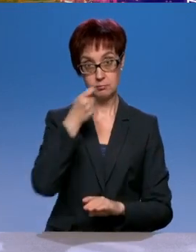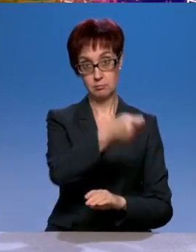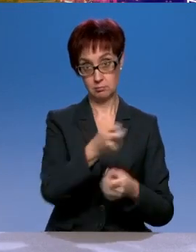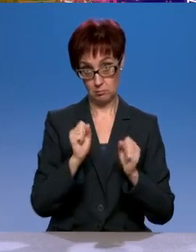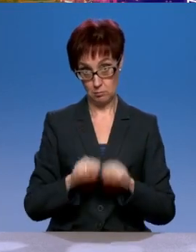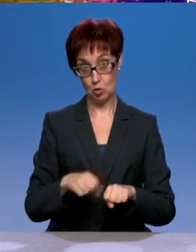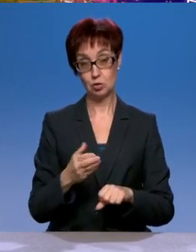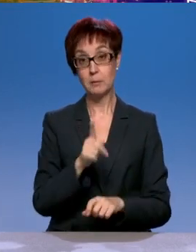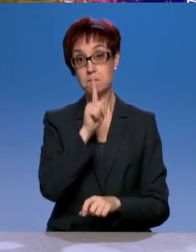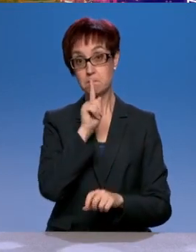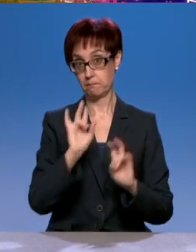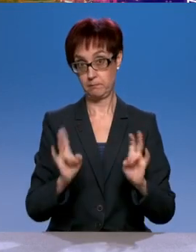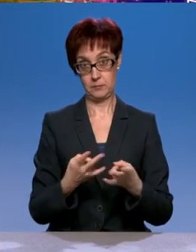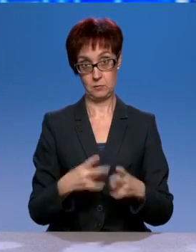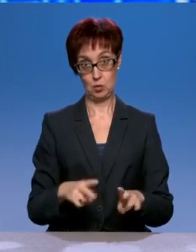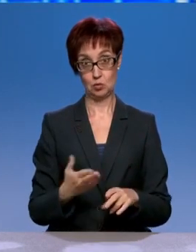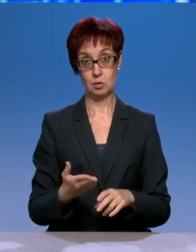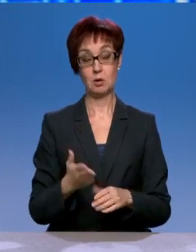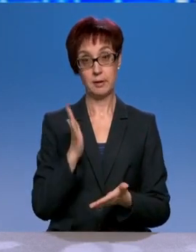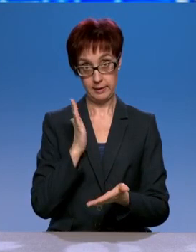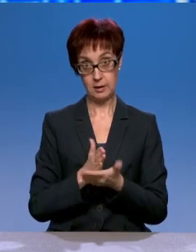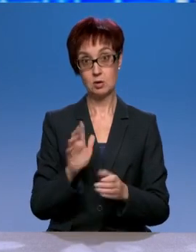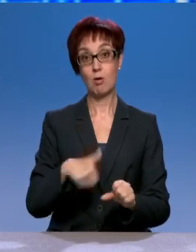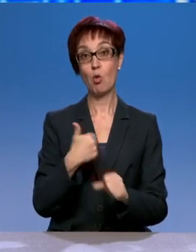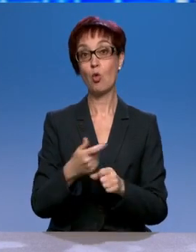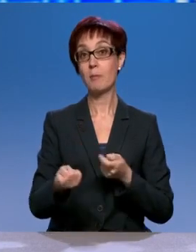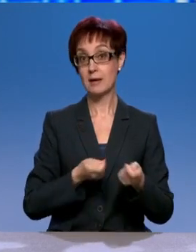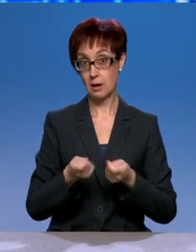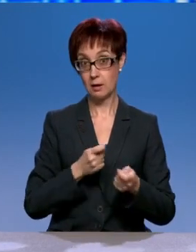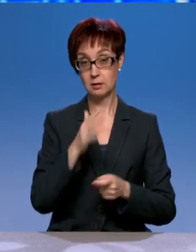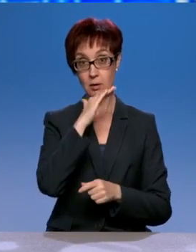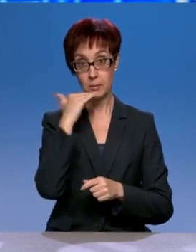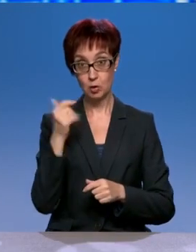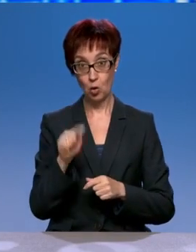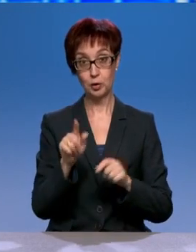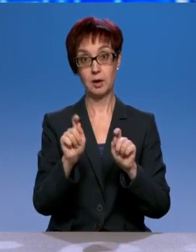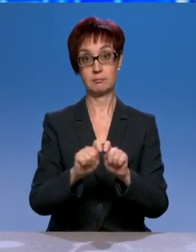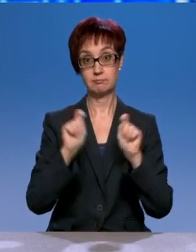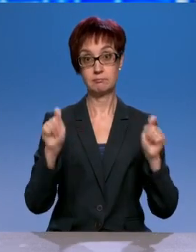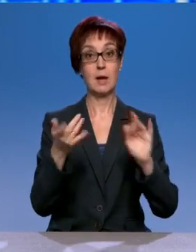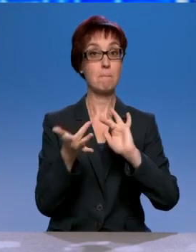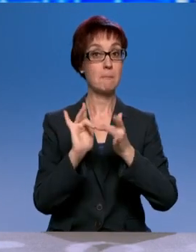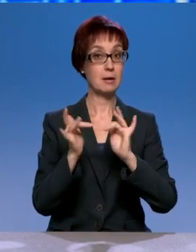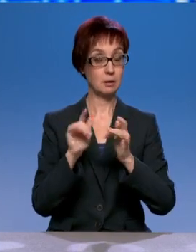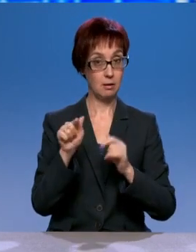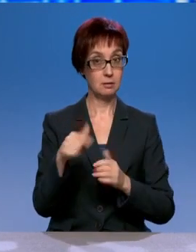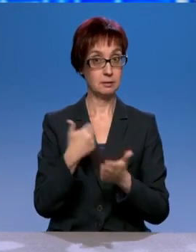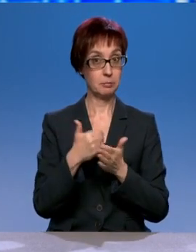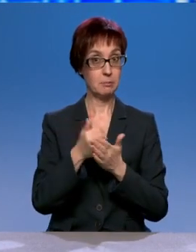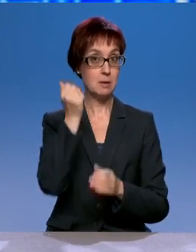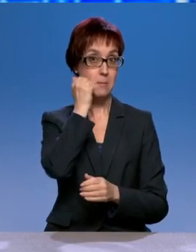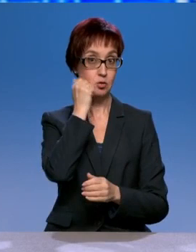молчать. Существуют губернаторы. Многие из них завели порталы, скажем, в Московской области портал Добродел.